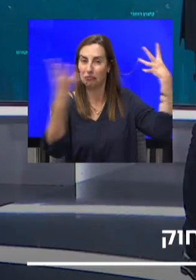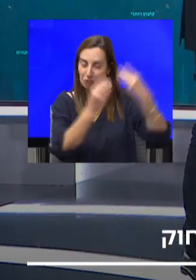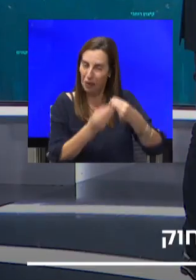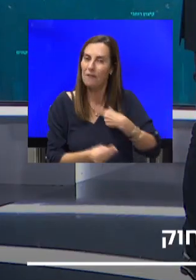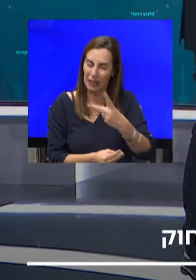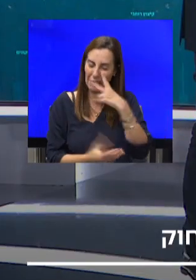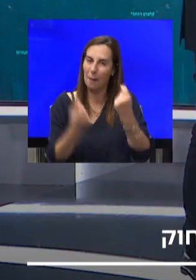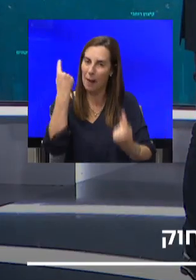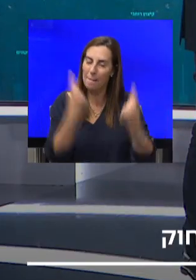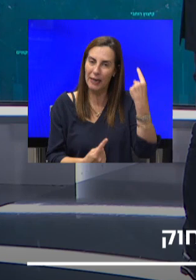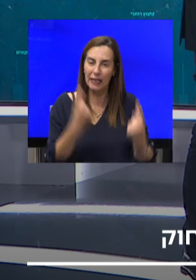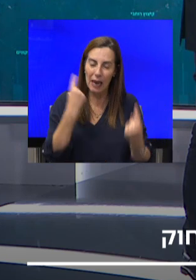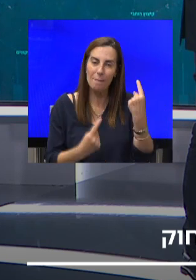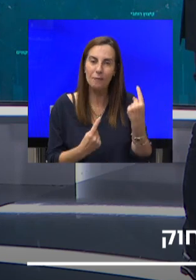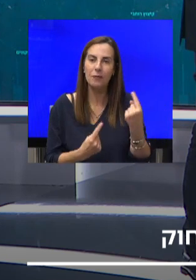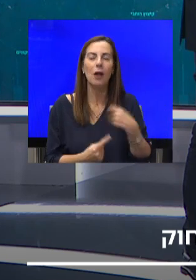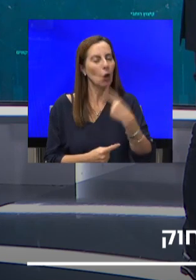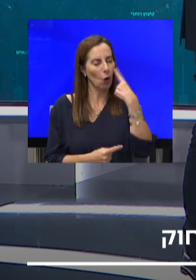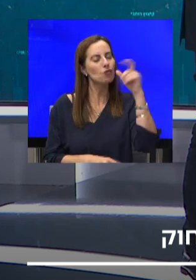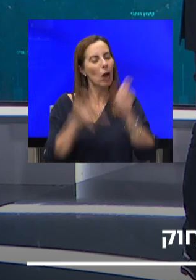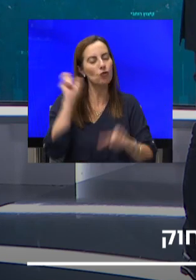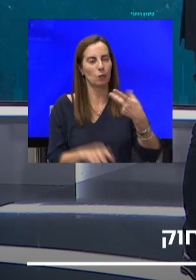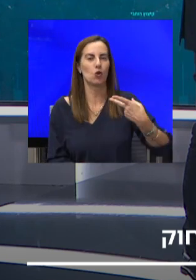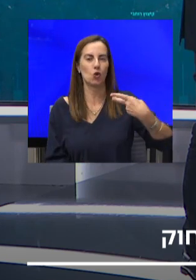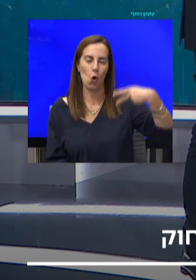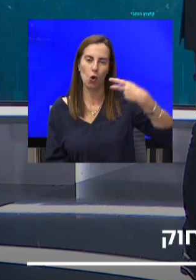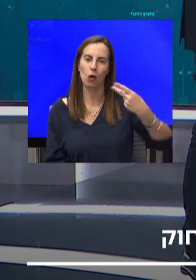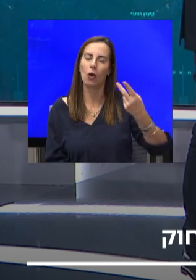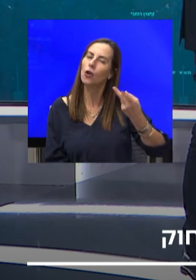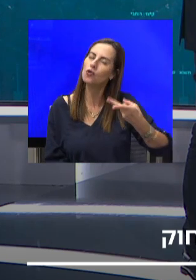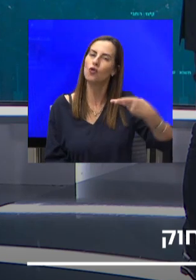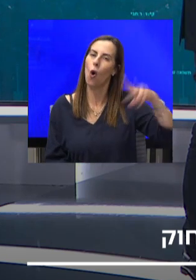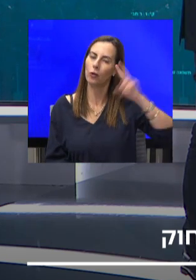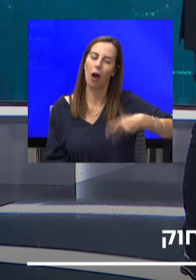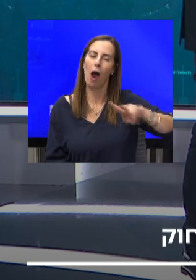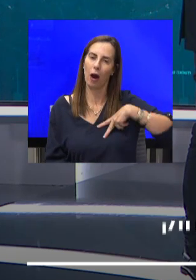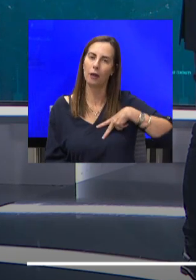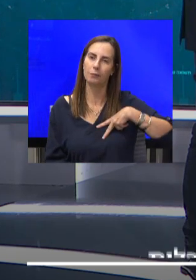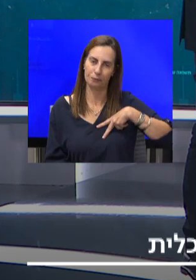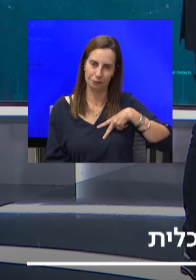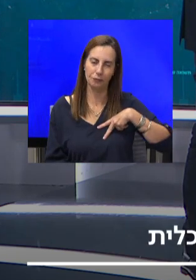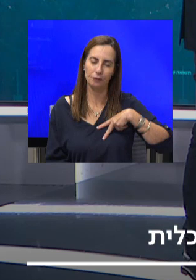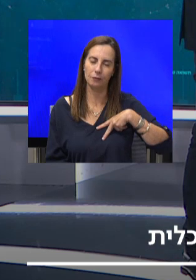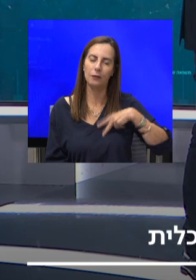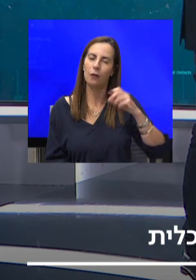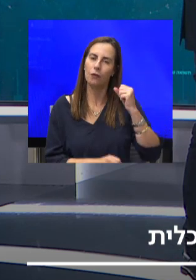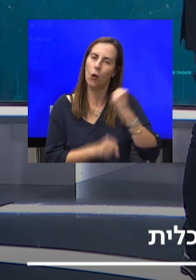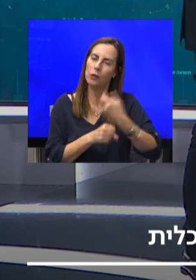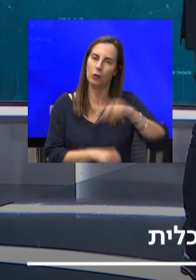בעבר. אנחנו רואים כאן את הציבור באמת בצורה מושכלת. לא מושך תקספים.